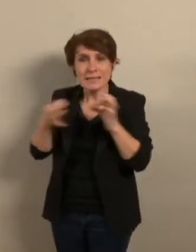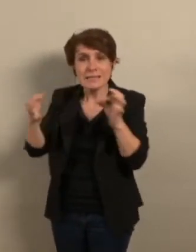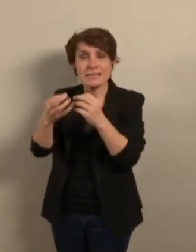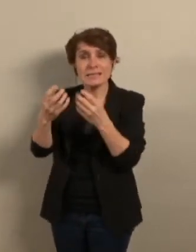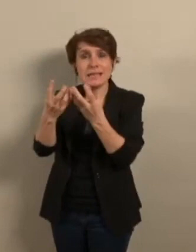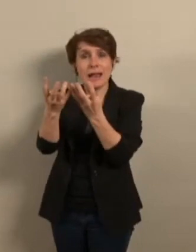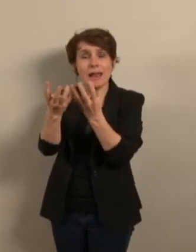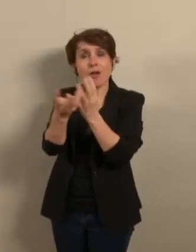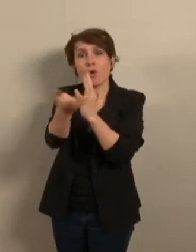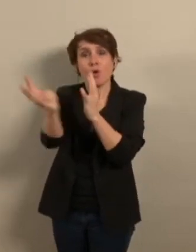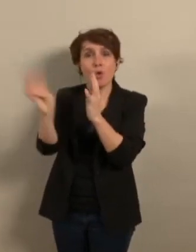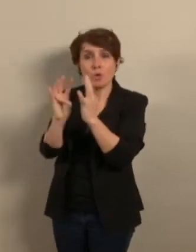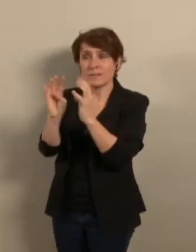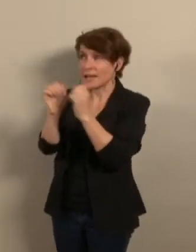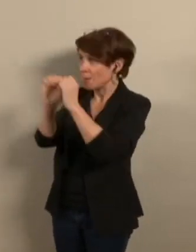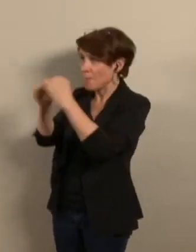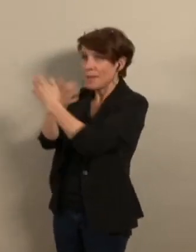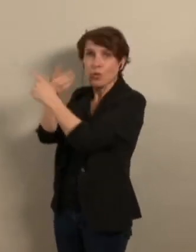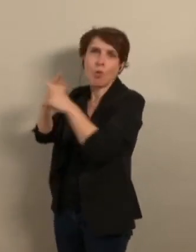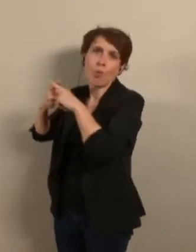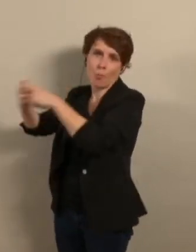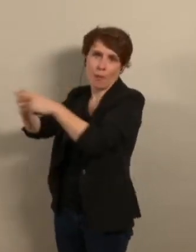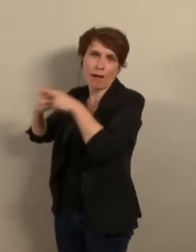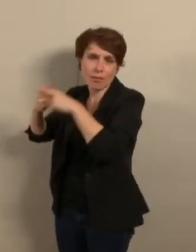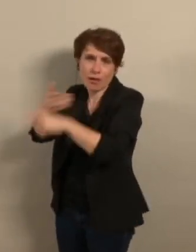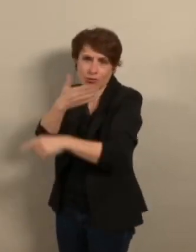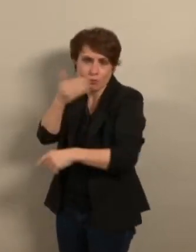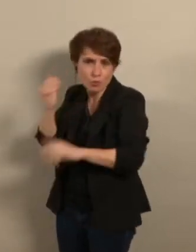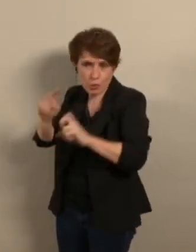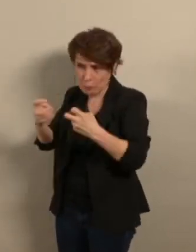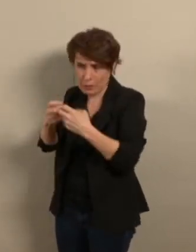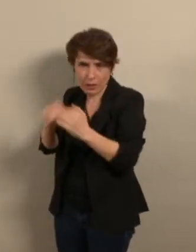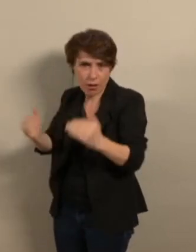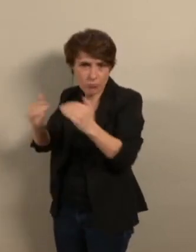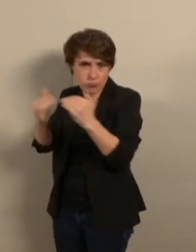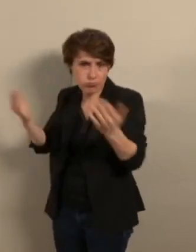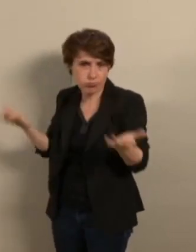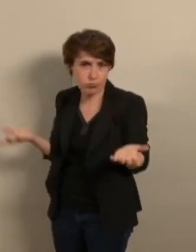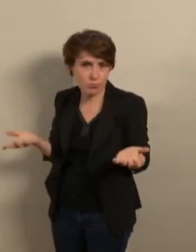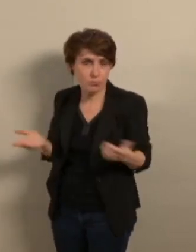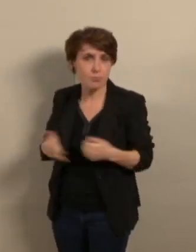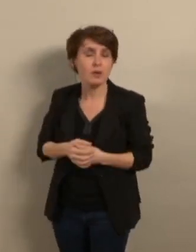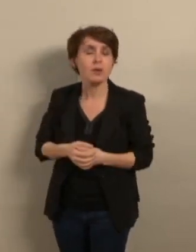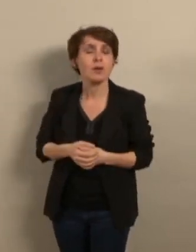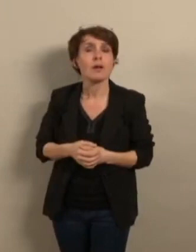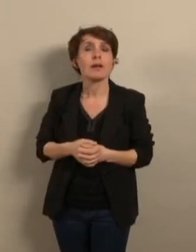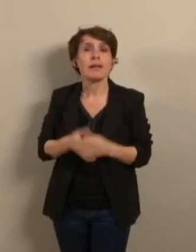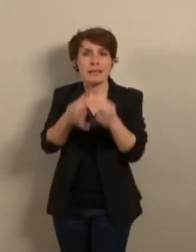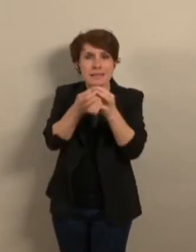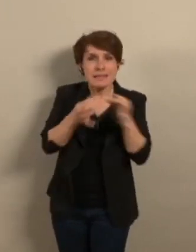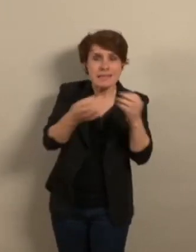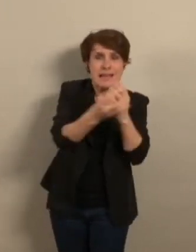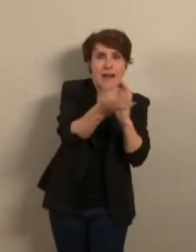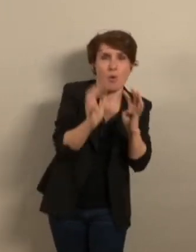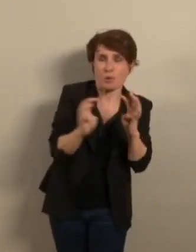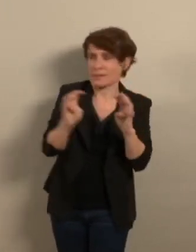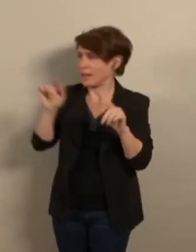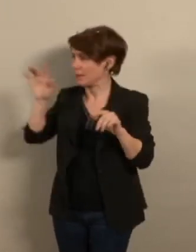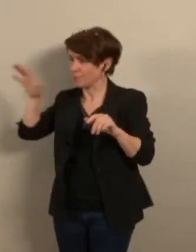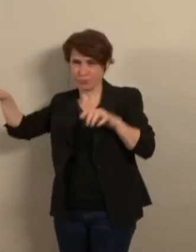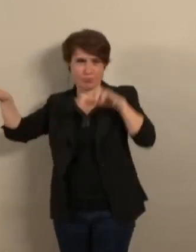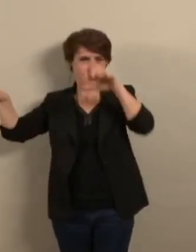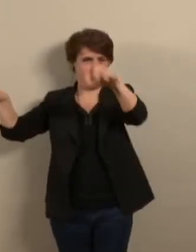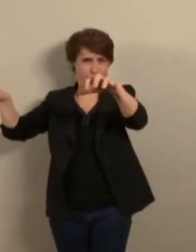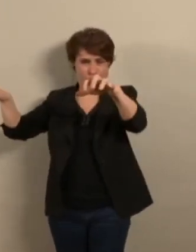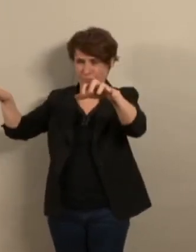la salle de Grenoble-Alpes-Métropole d'un coût équivalent, considérant que la création de deux salles de délibération de chaque côté du